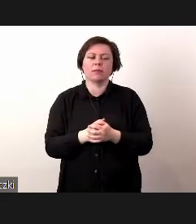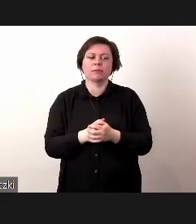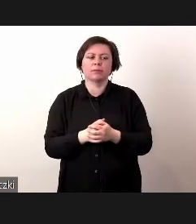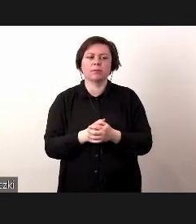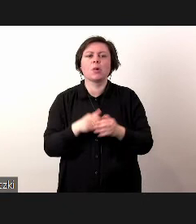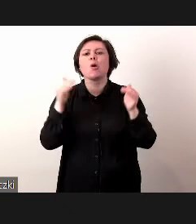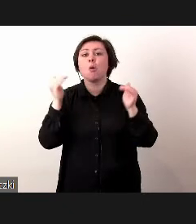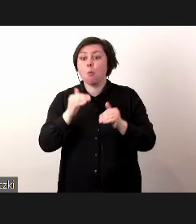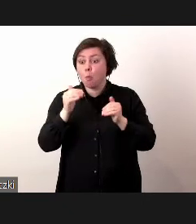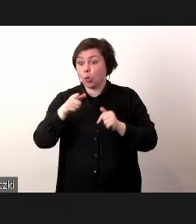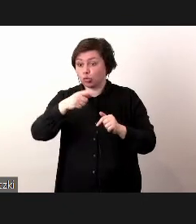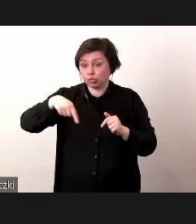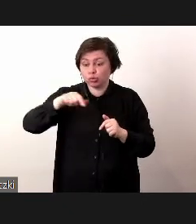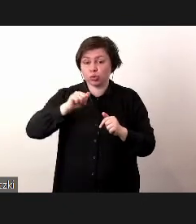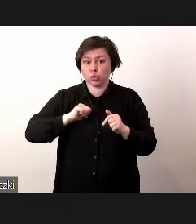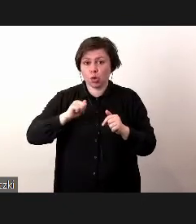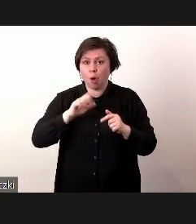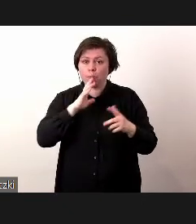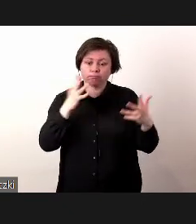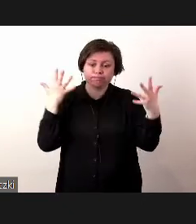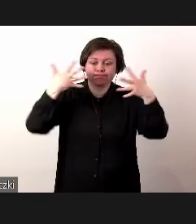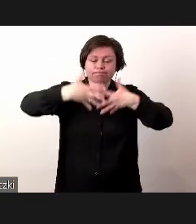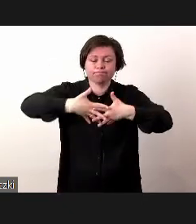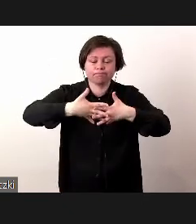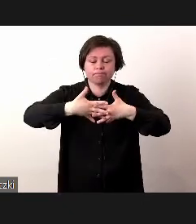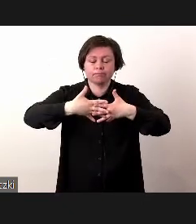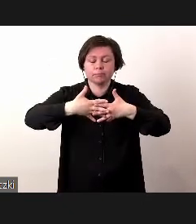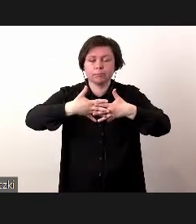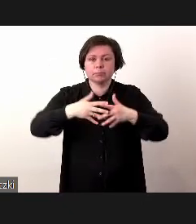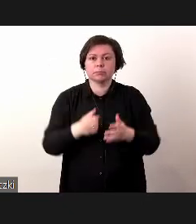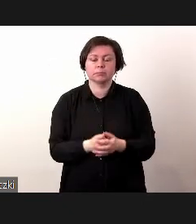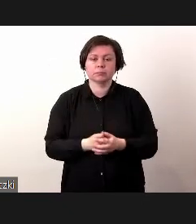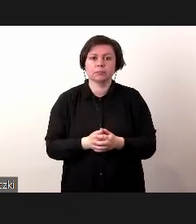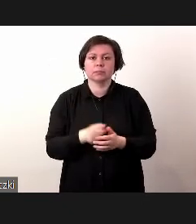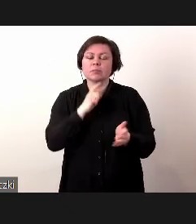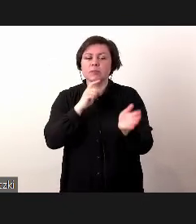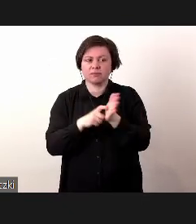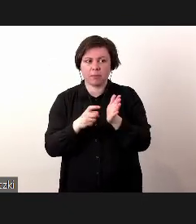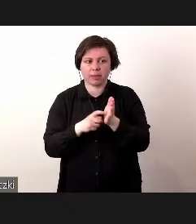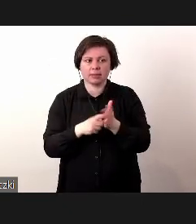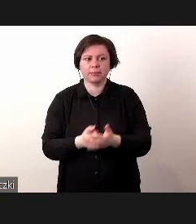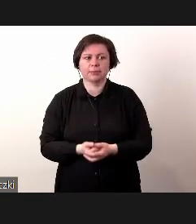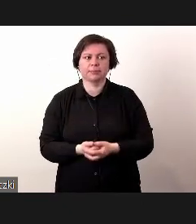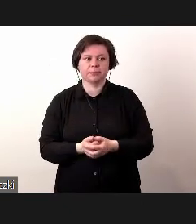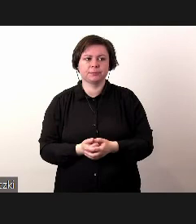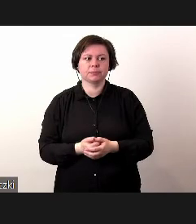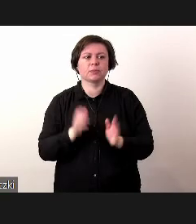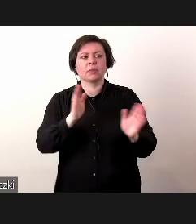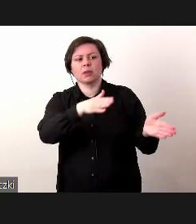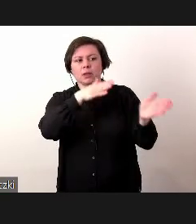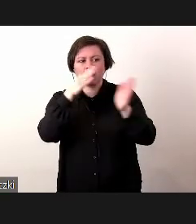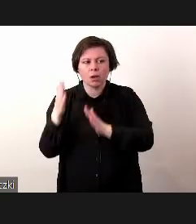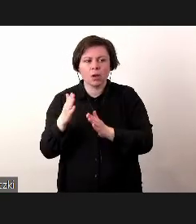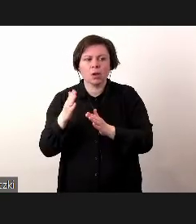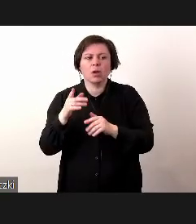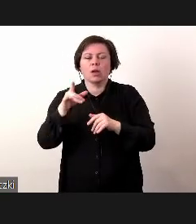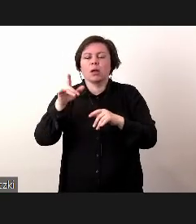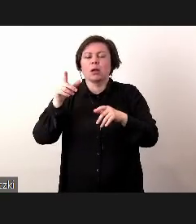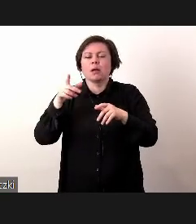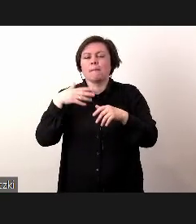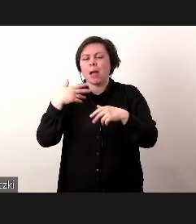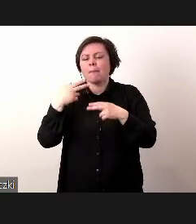które możemy sobie pointegrować z wymaganiami. Pojawiają się też narzędzia do